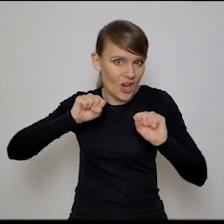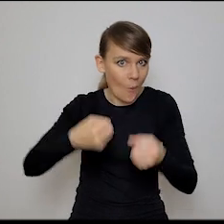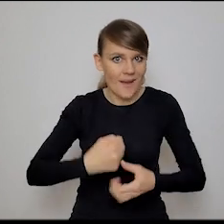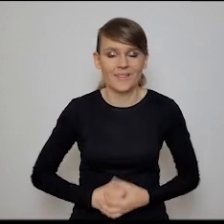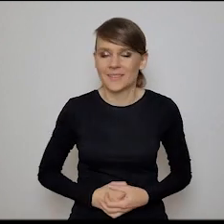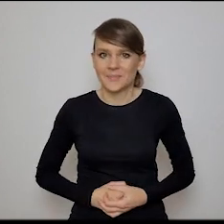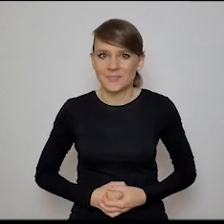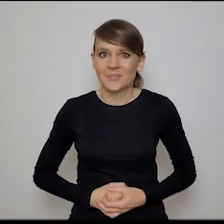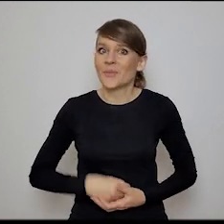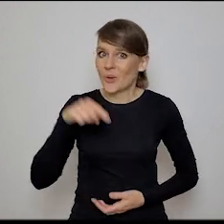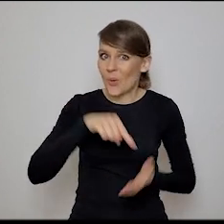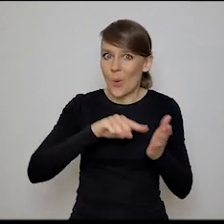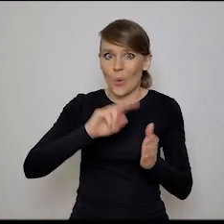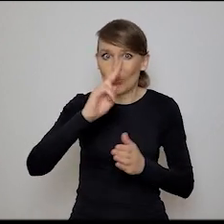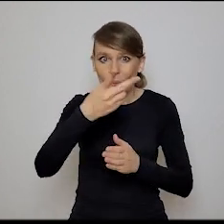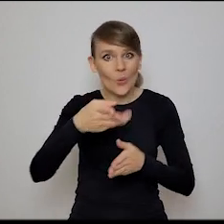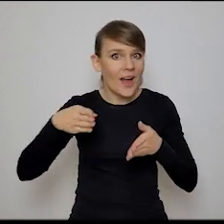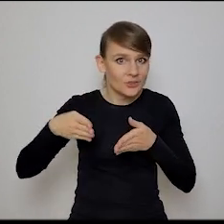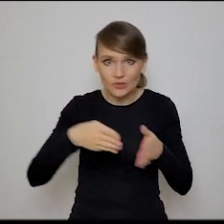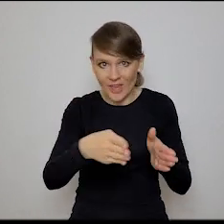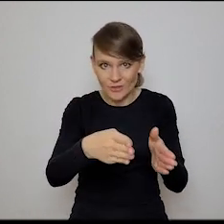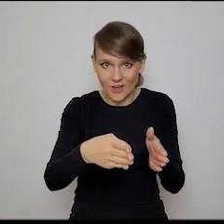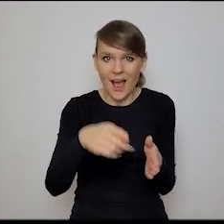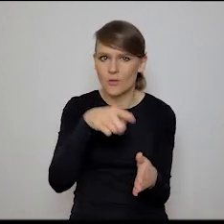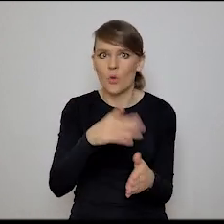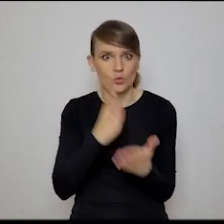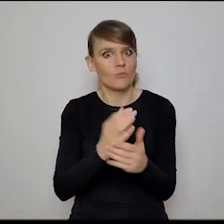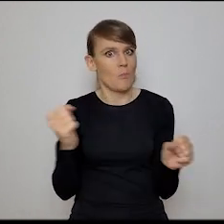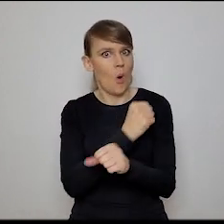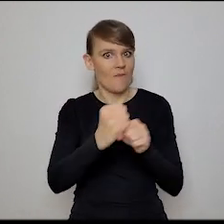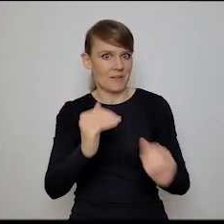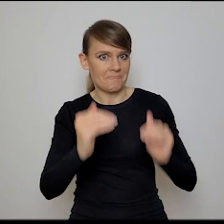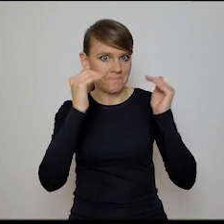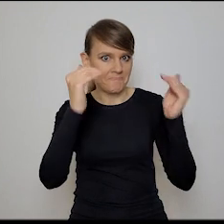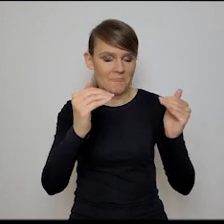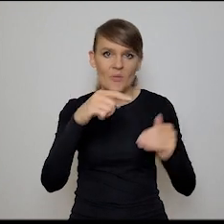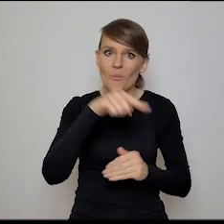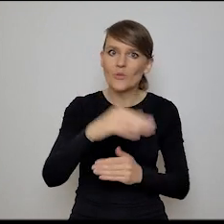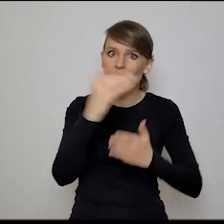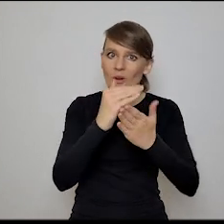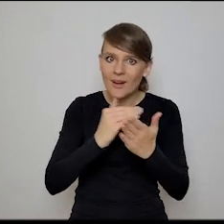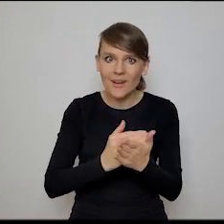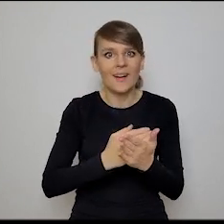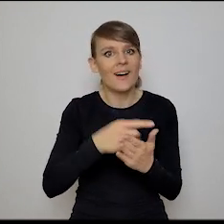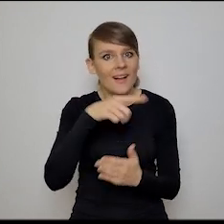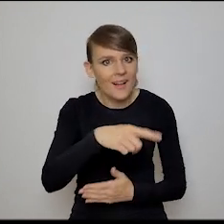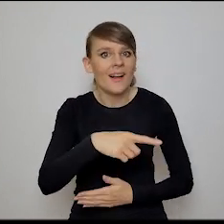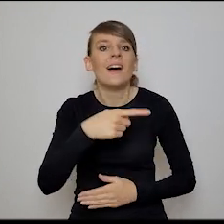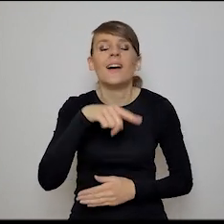artystycznych, więc to jest jakby taka druga ścieżka narzędziowa, czyli ta druga to jest tak bardzo na poważnie, naprawdę kumanie tego programowania, tego data science i